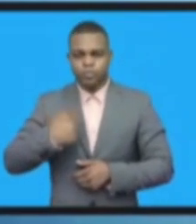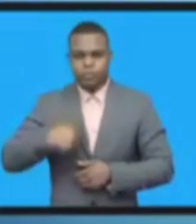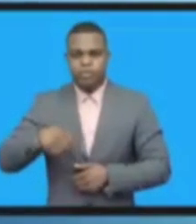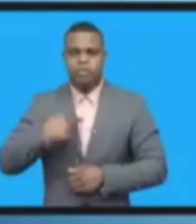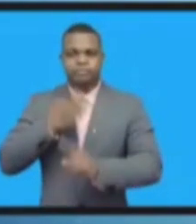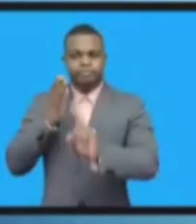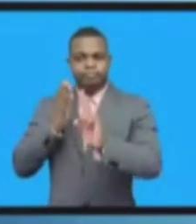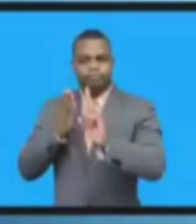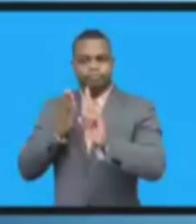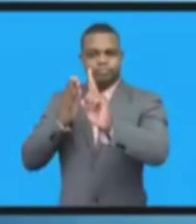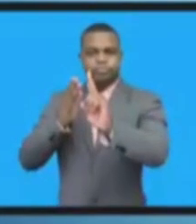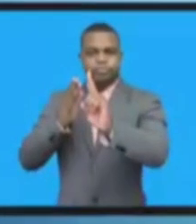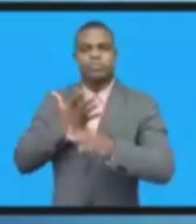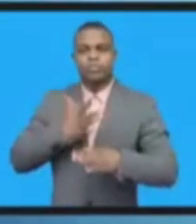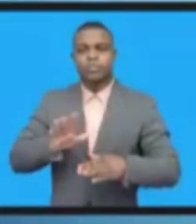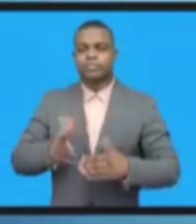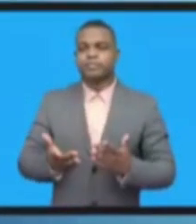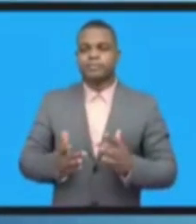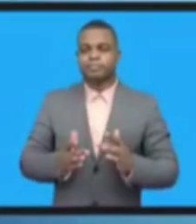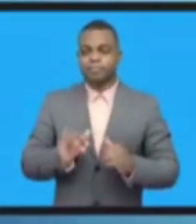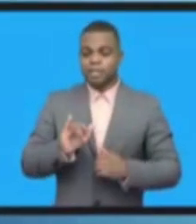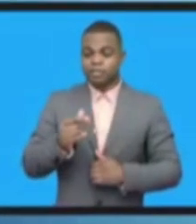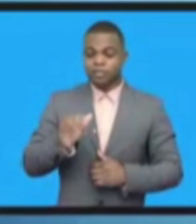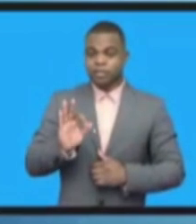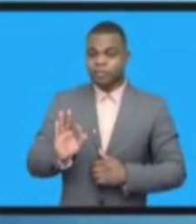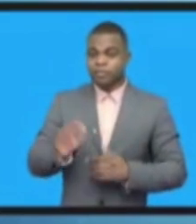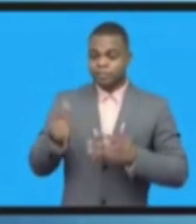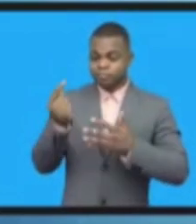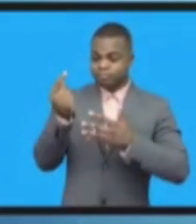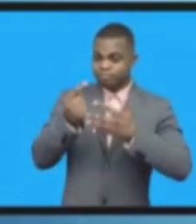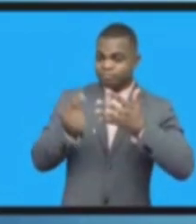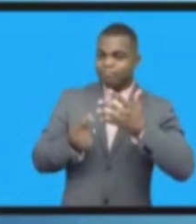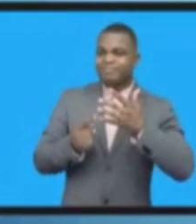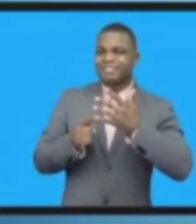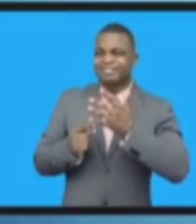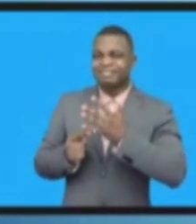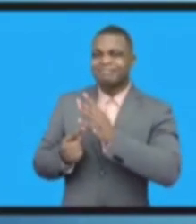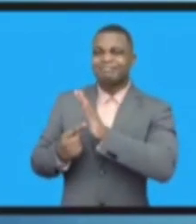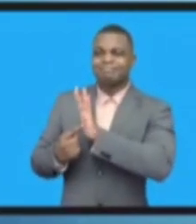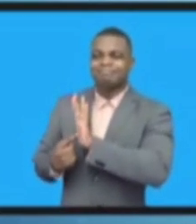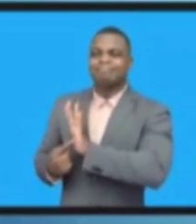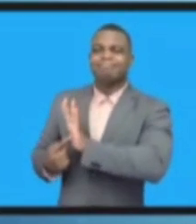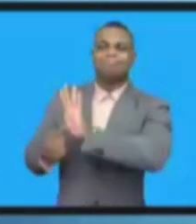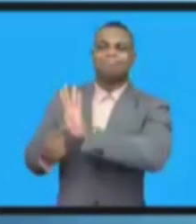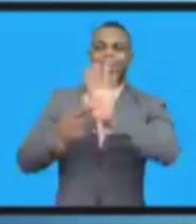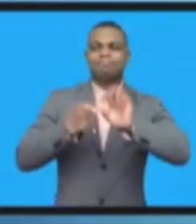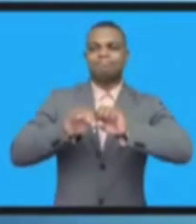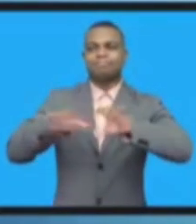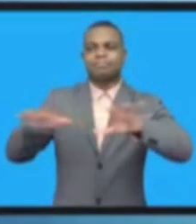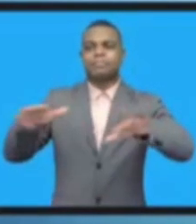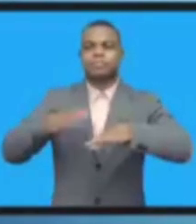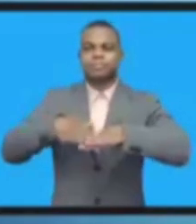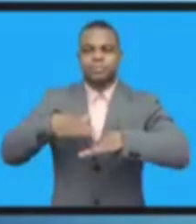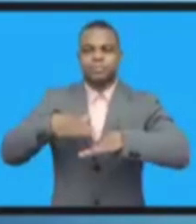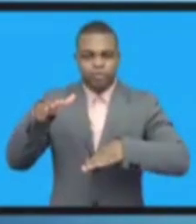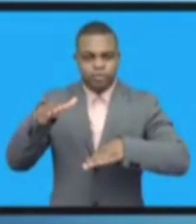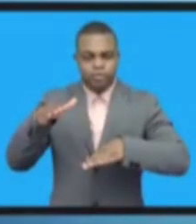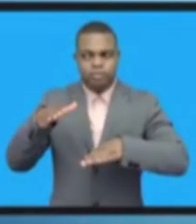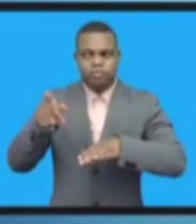национальными и региональными IGF. Мы планируем расширять и